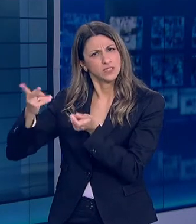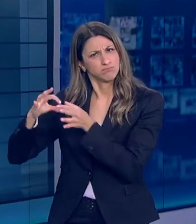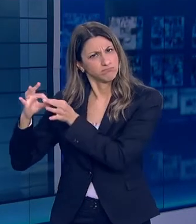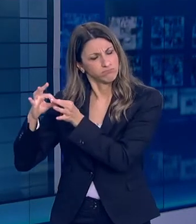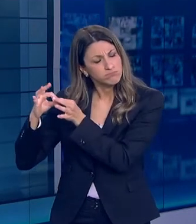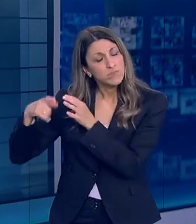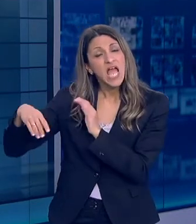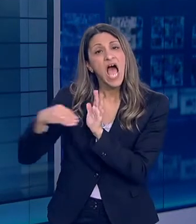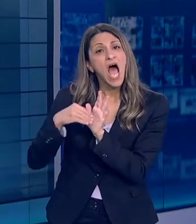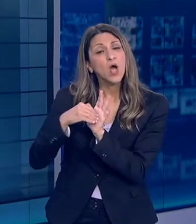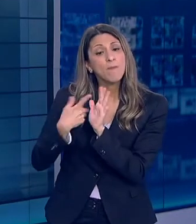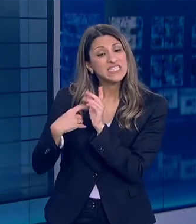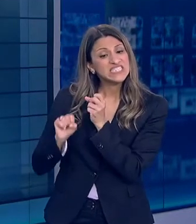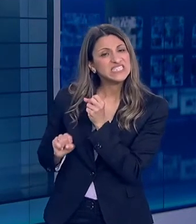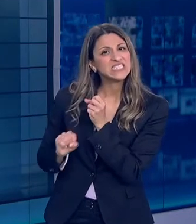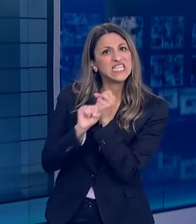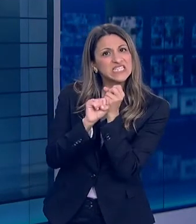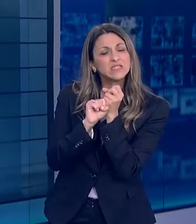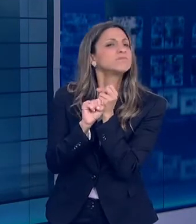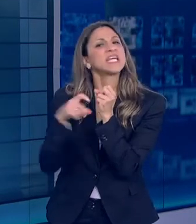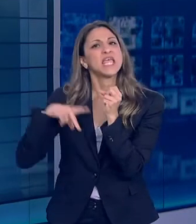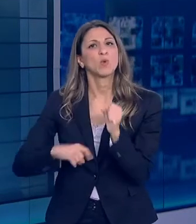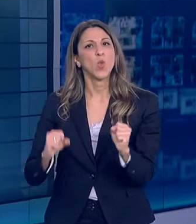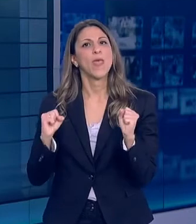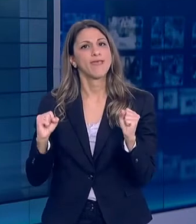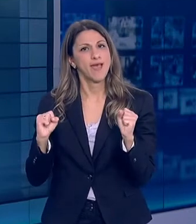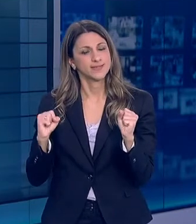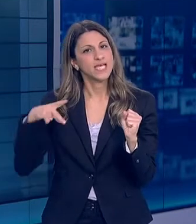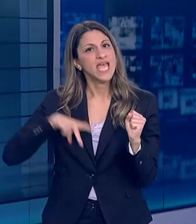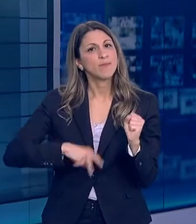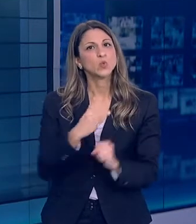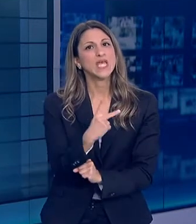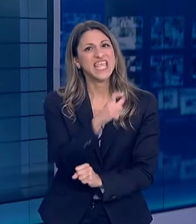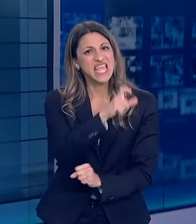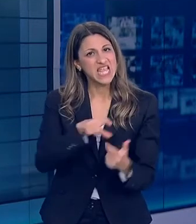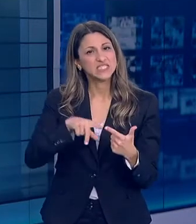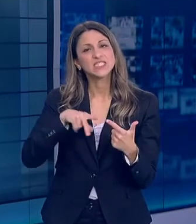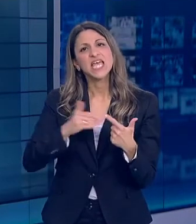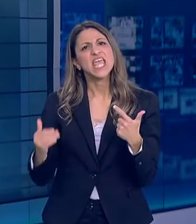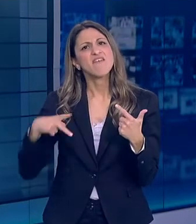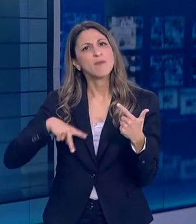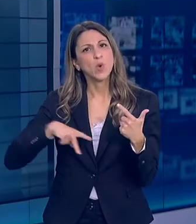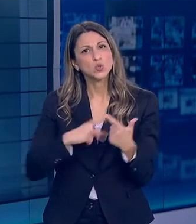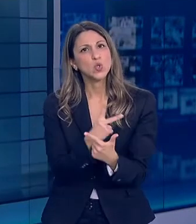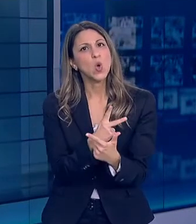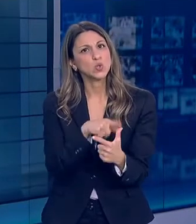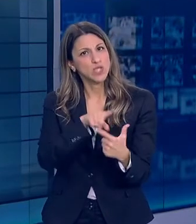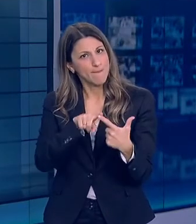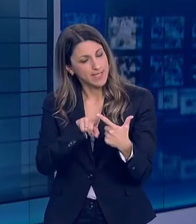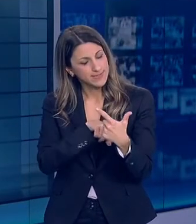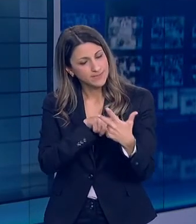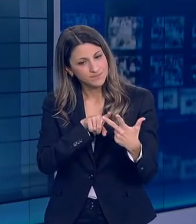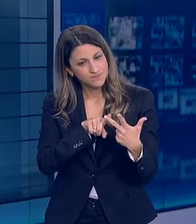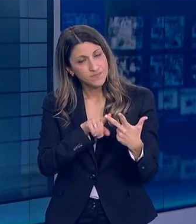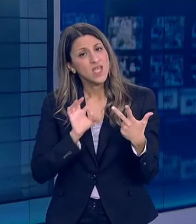καθώς και τη στήριξη και τη συμβολή της ηγεσίας του Υπουργείου Υγείας τους Υπουργούς κ. Κικίλια και κ. Κοντοζαμάνη καθώς βέβαια και την ανεκτήμητη